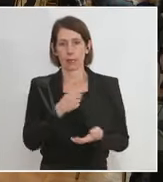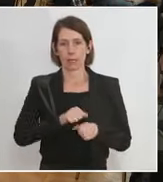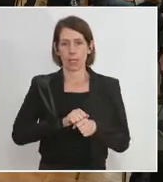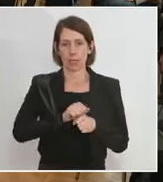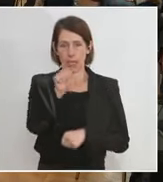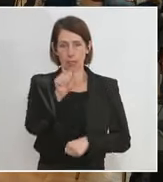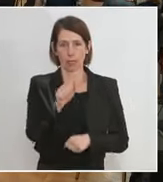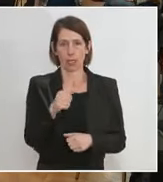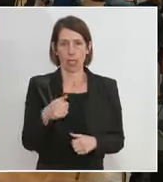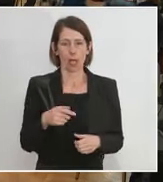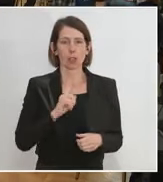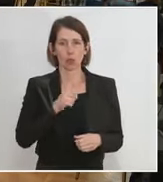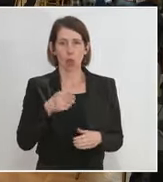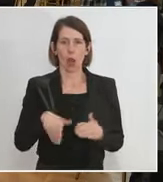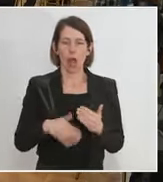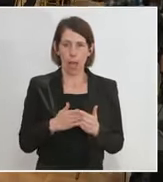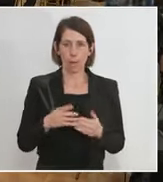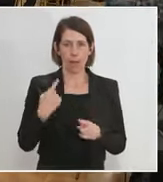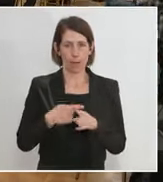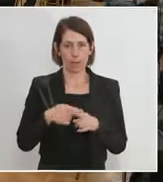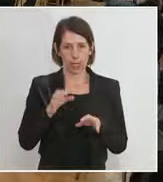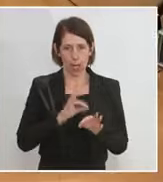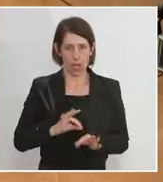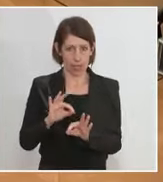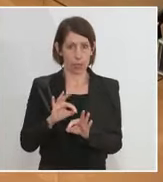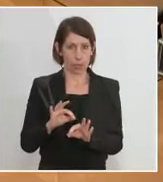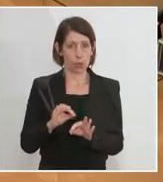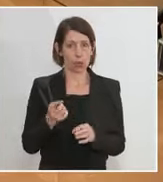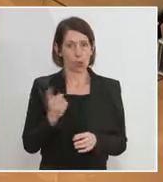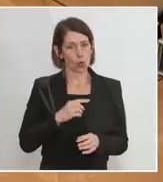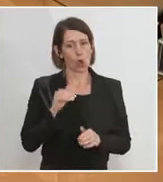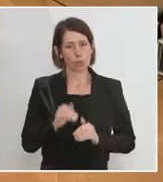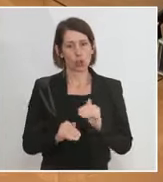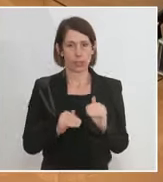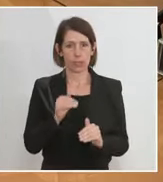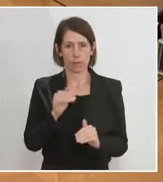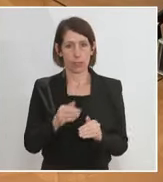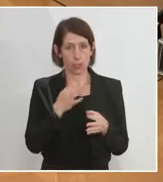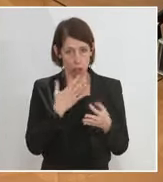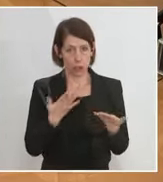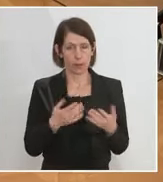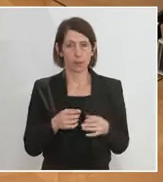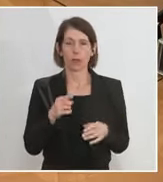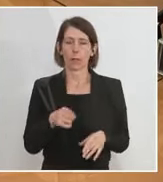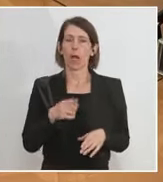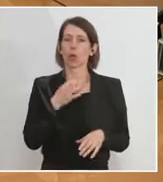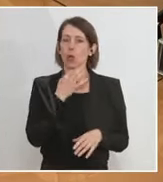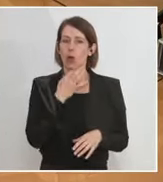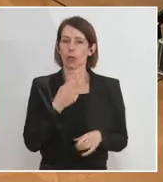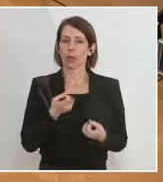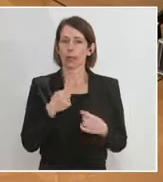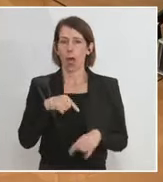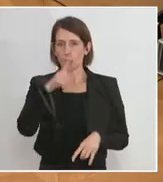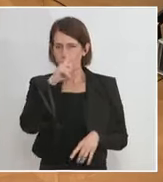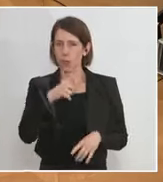eingeführt werden soll, kommt ja schrittweise, wenn ich das richtig verstanden habe. Ganz konkret nochmal aus Blick zum Beispiel auch der deutschen